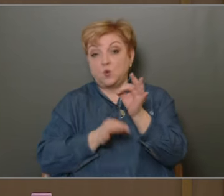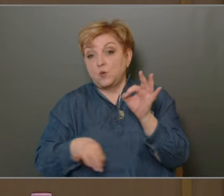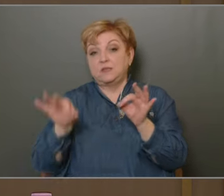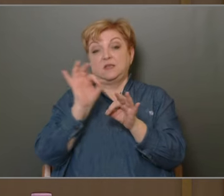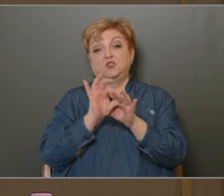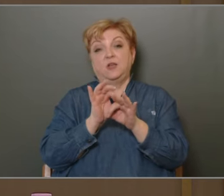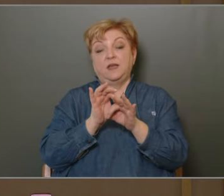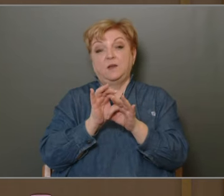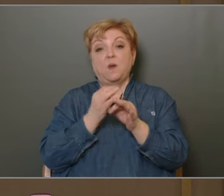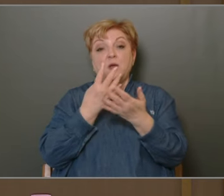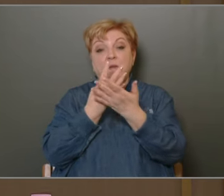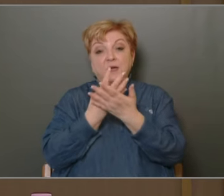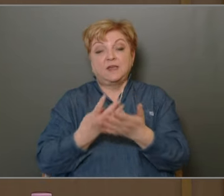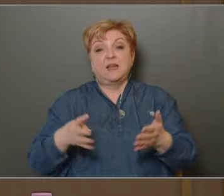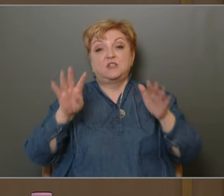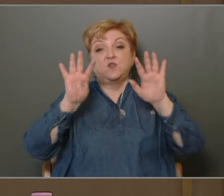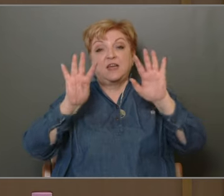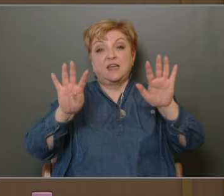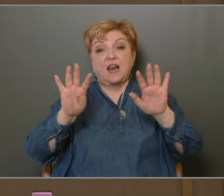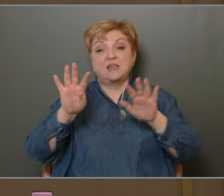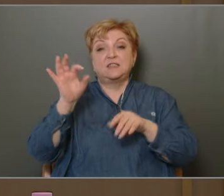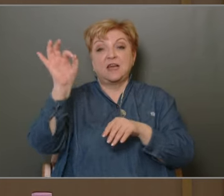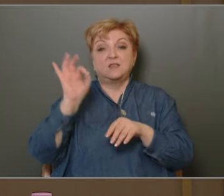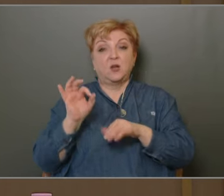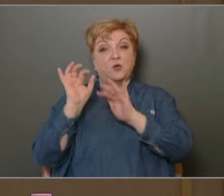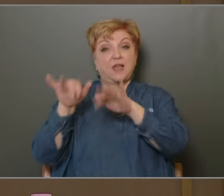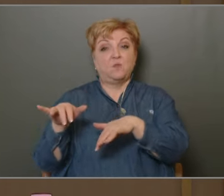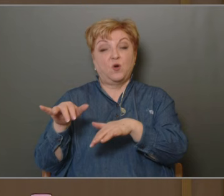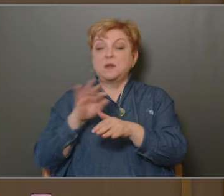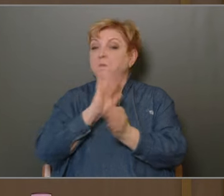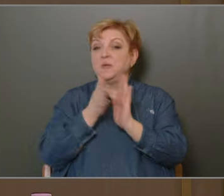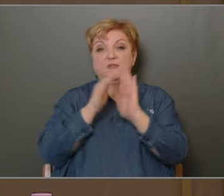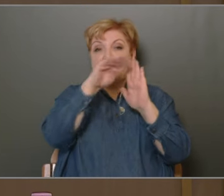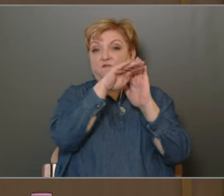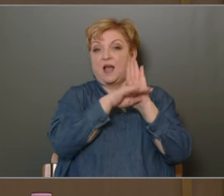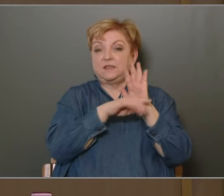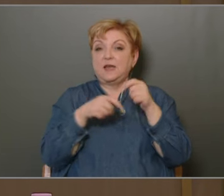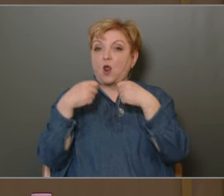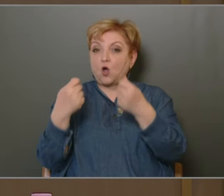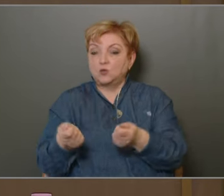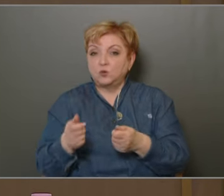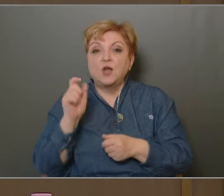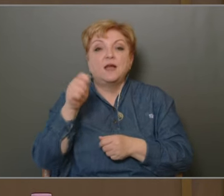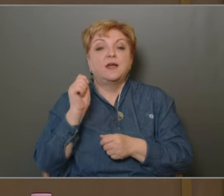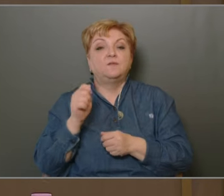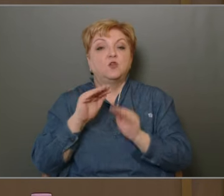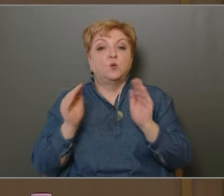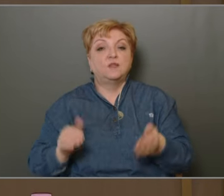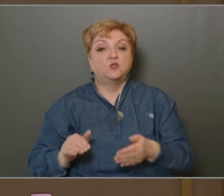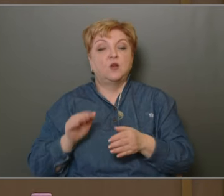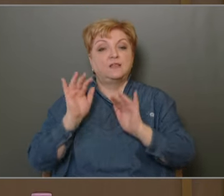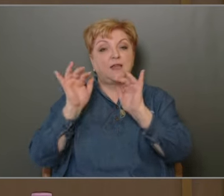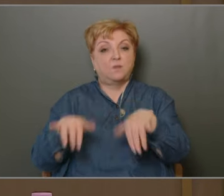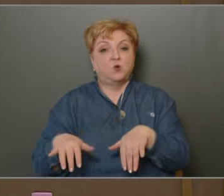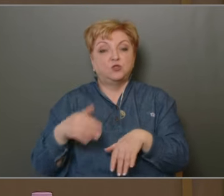majdnem 99%-kal támogatják az ő személyét. Tehát azt hiszem, minden feltétel adót, hogy a képviselőtet is támogassa azt, hogy